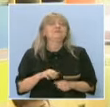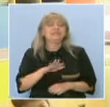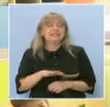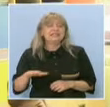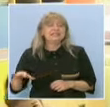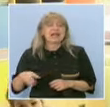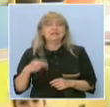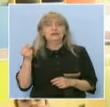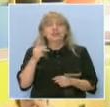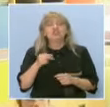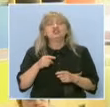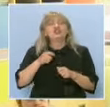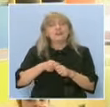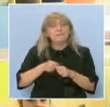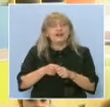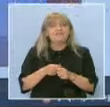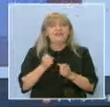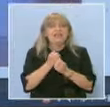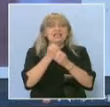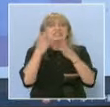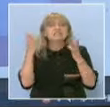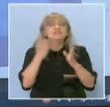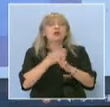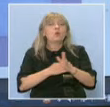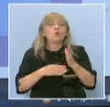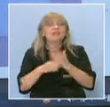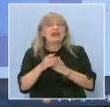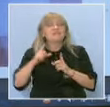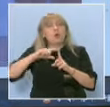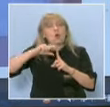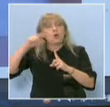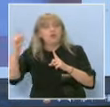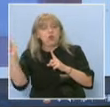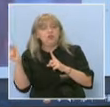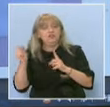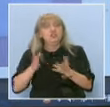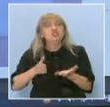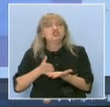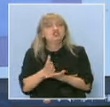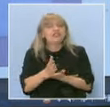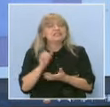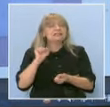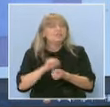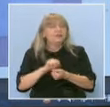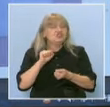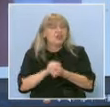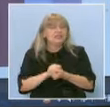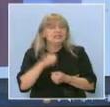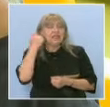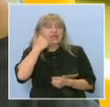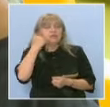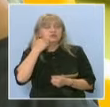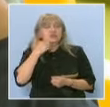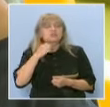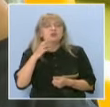изобразят цъвнало дърво, цъвнало конче, чрез печатане, като се използва